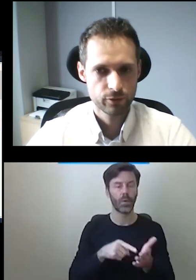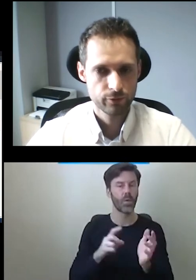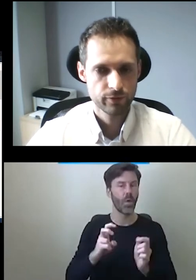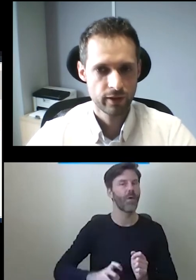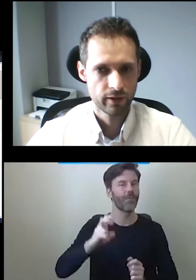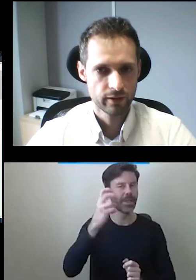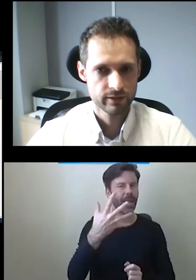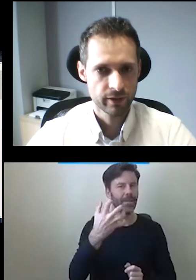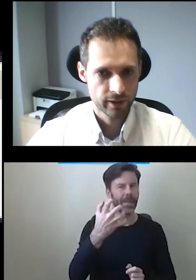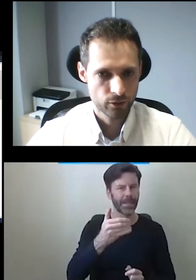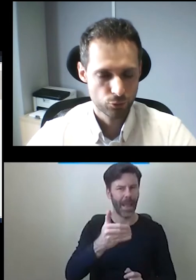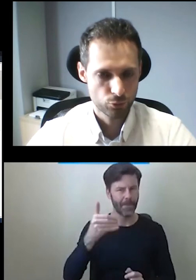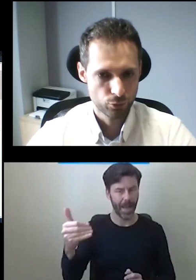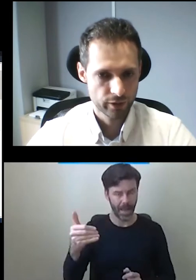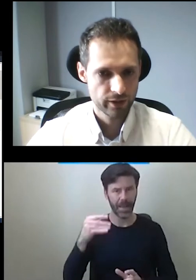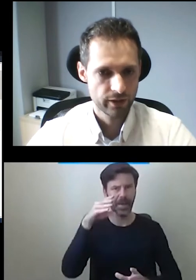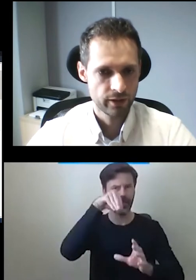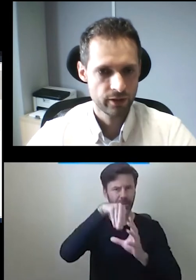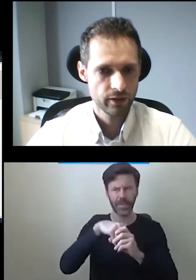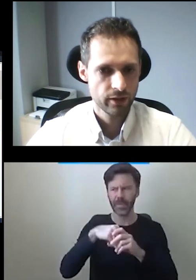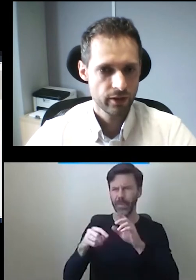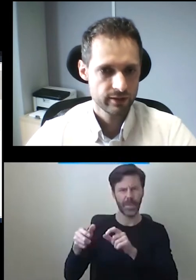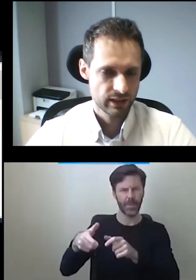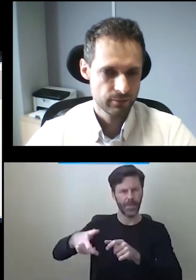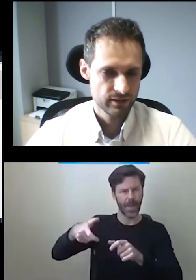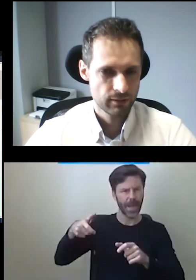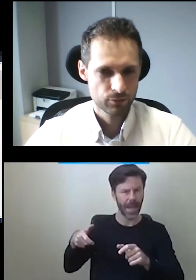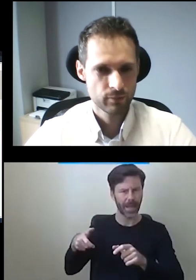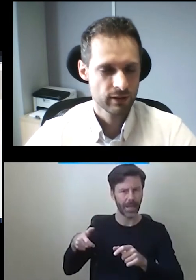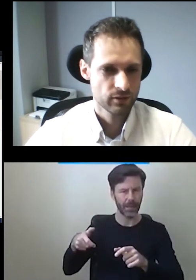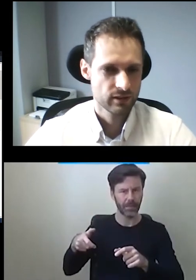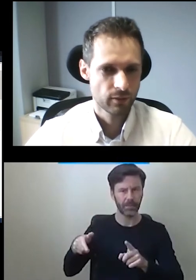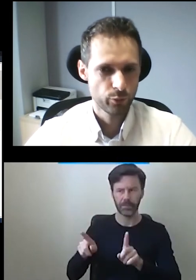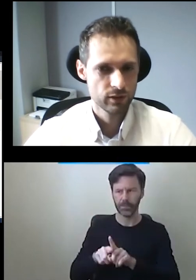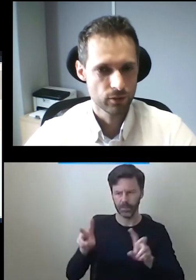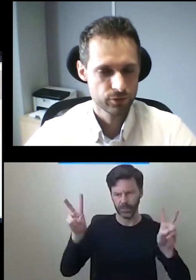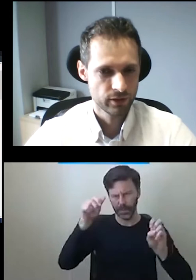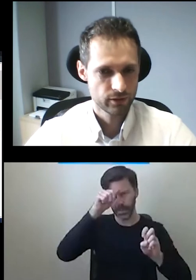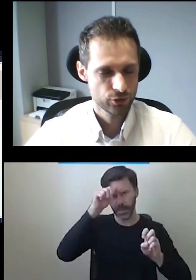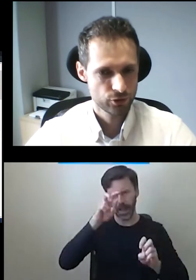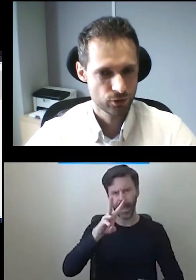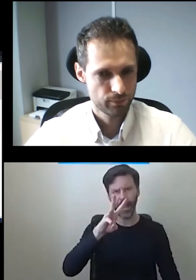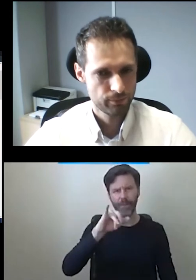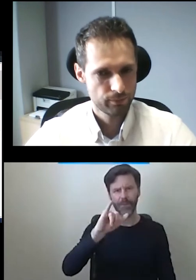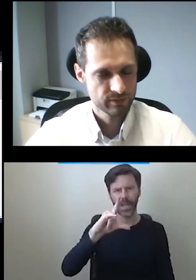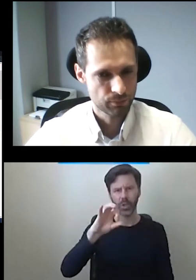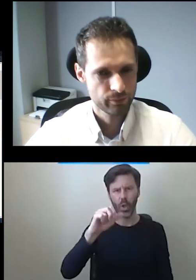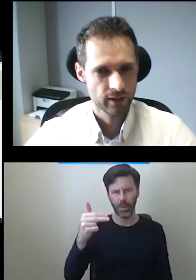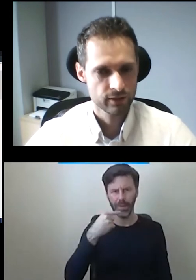mm z barierką u góry i z takim systemem, który my na to nazywamy wheel stop, czyli coś co